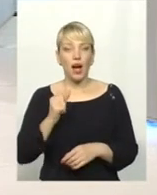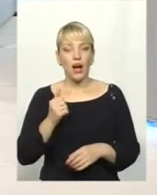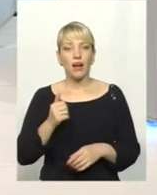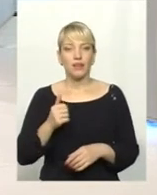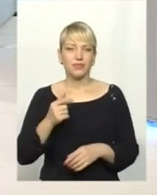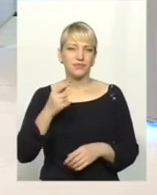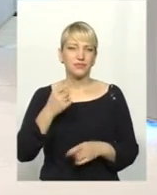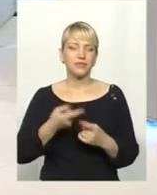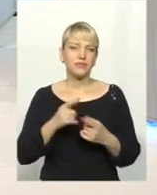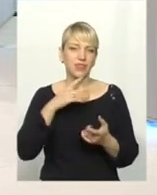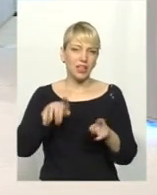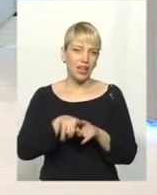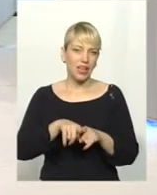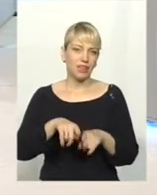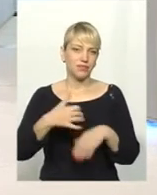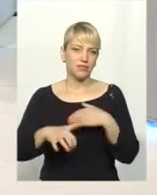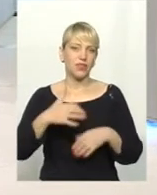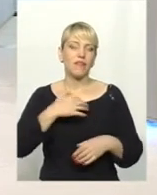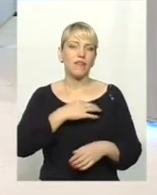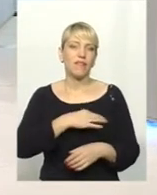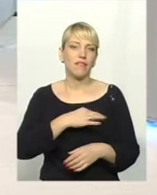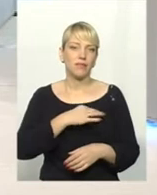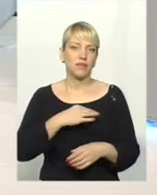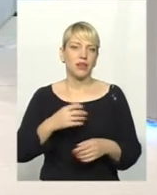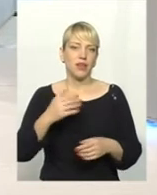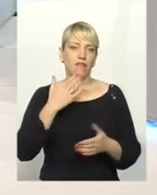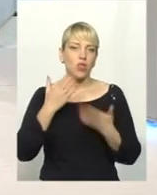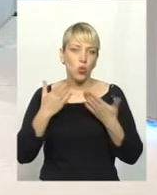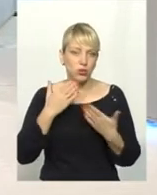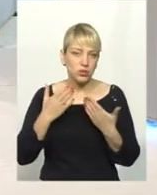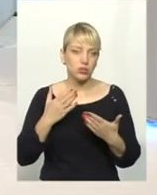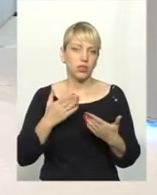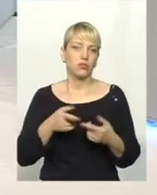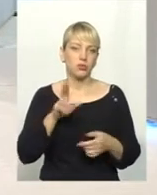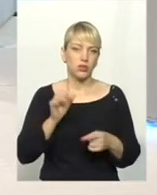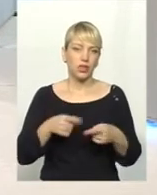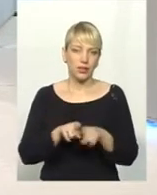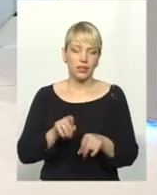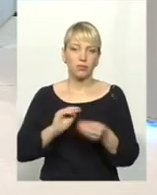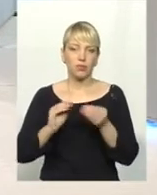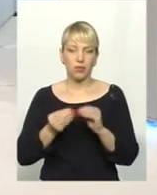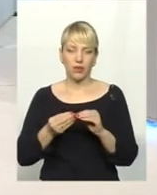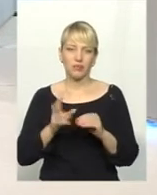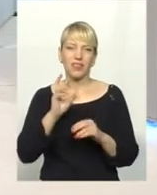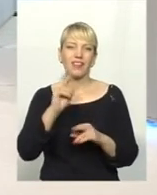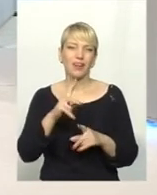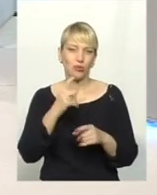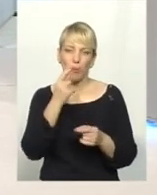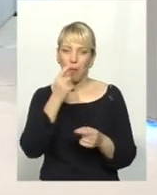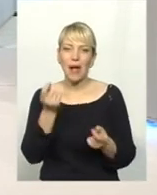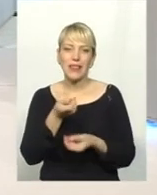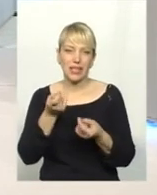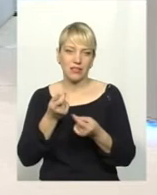ставлення до таких проблем, як незначних, приводить до